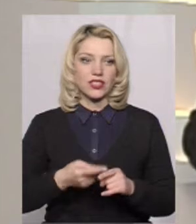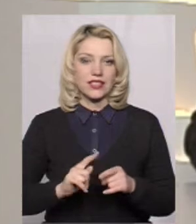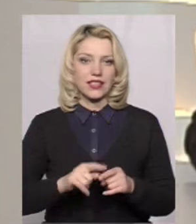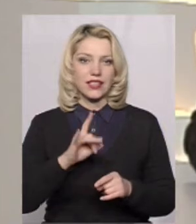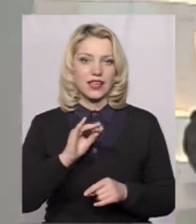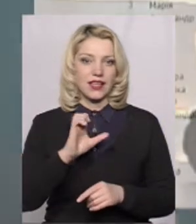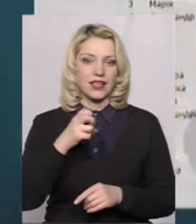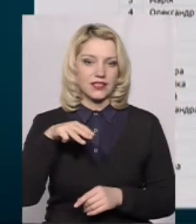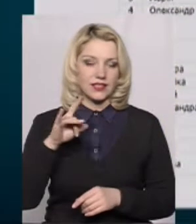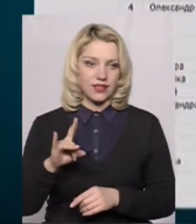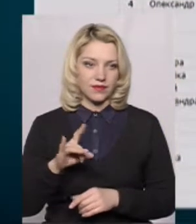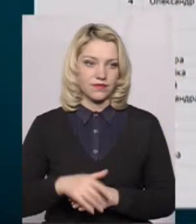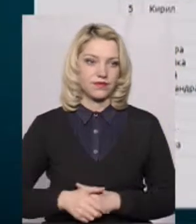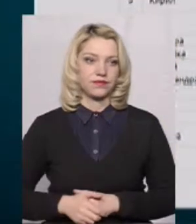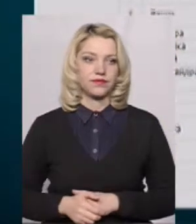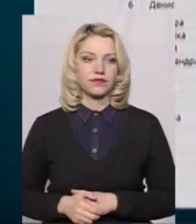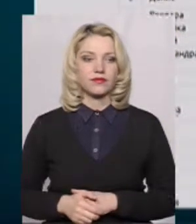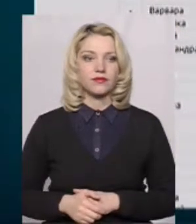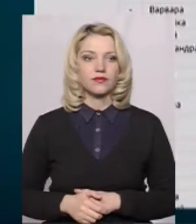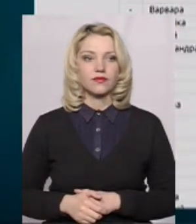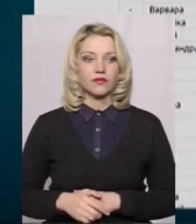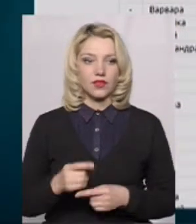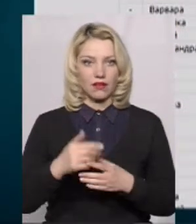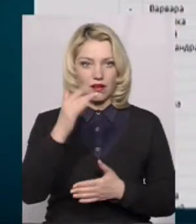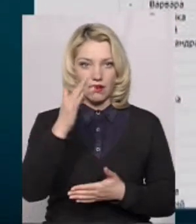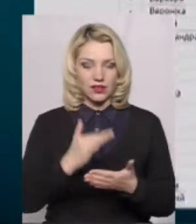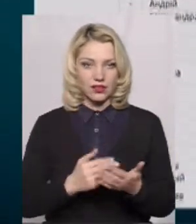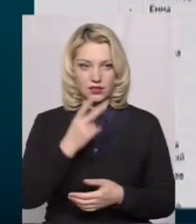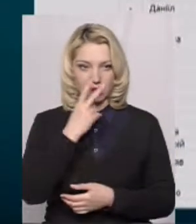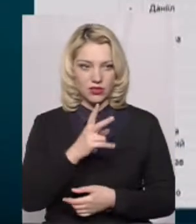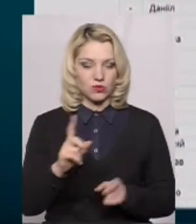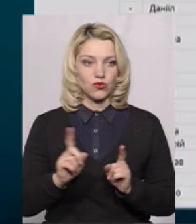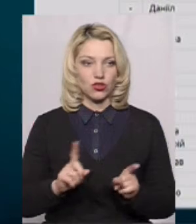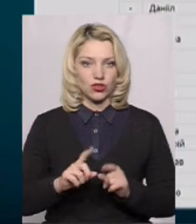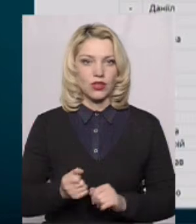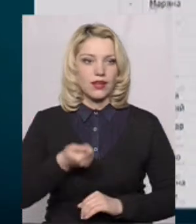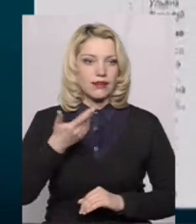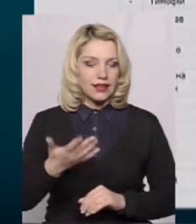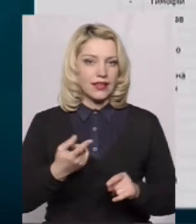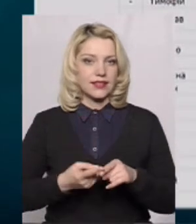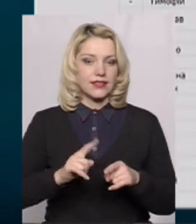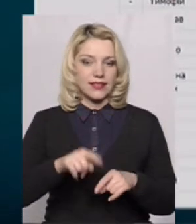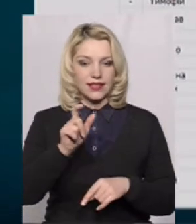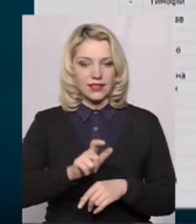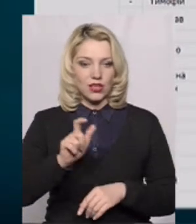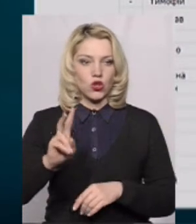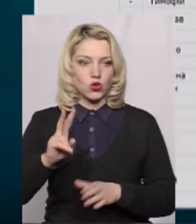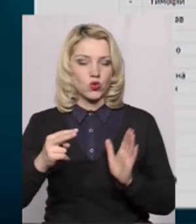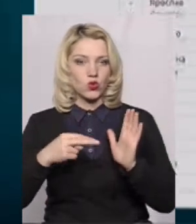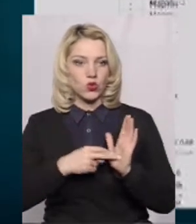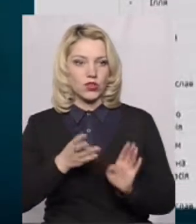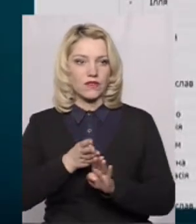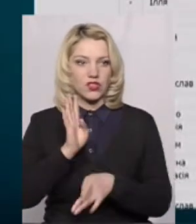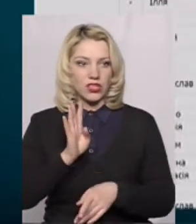реєстр. Ось, як бачимо, кількість тих, хто стоїть